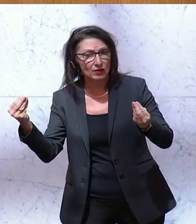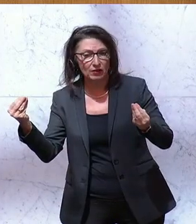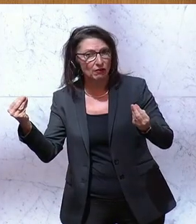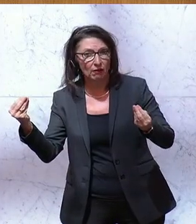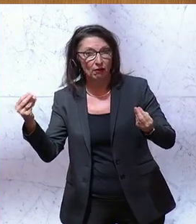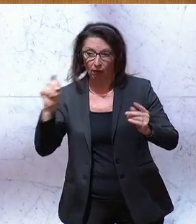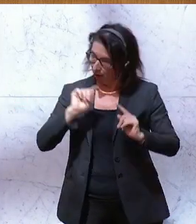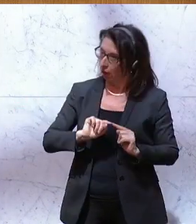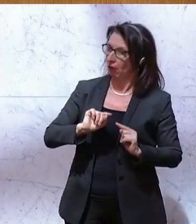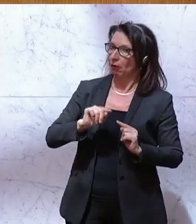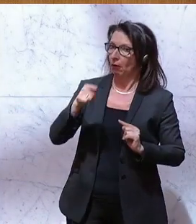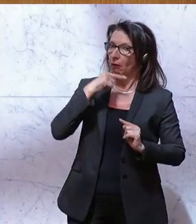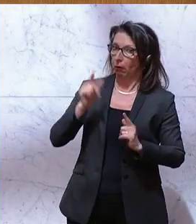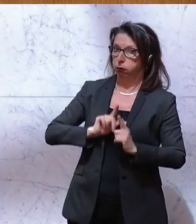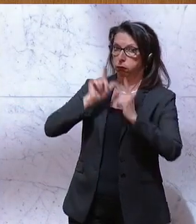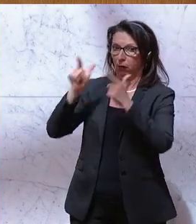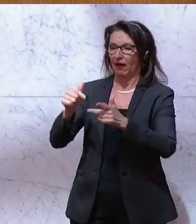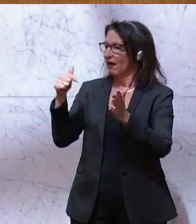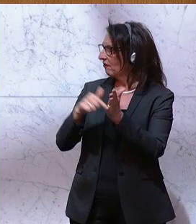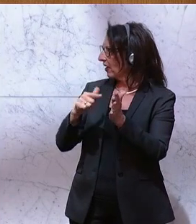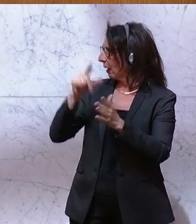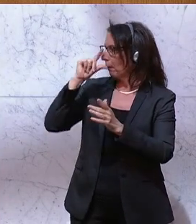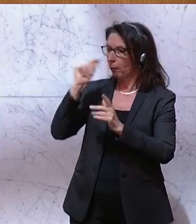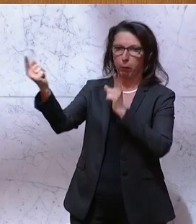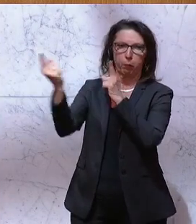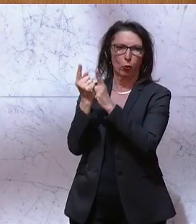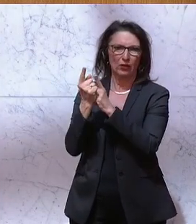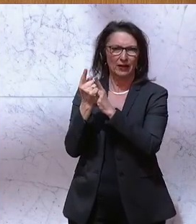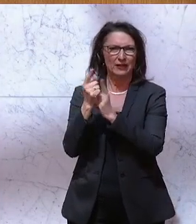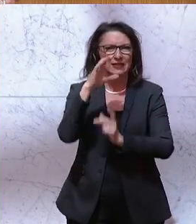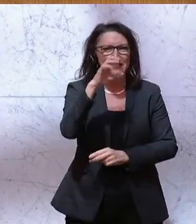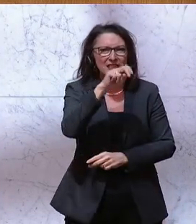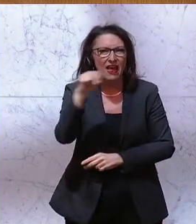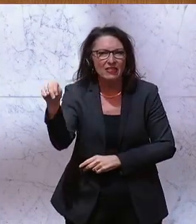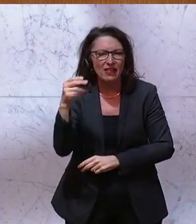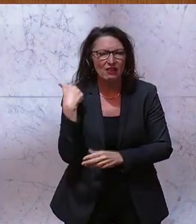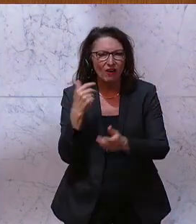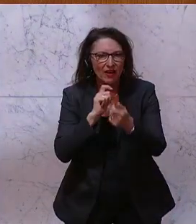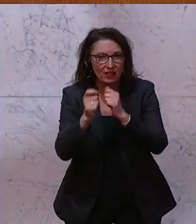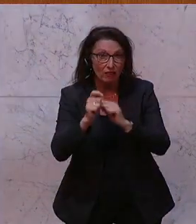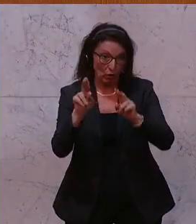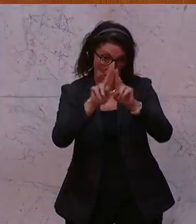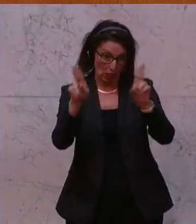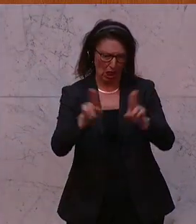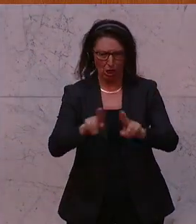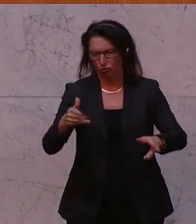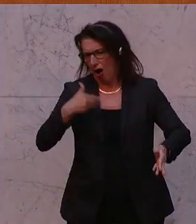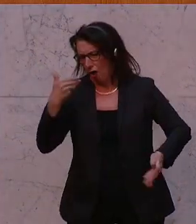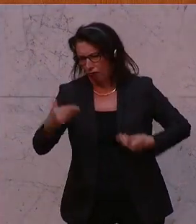sondern um Putin in die Augen zu schauen. Und er gab da ein CNN-Interview, wie gesagt, international wirklich Aufruhr